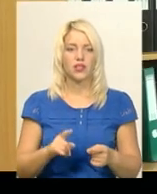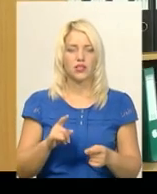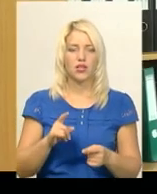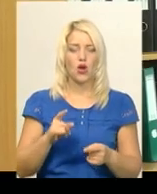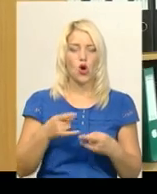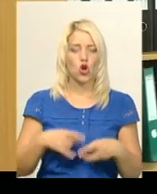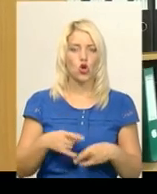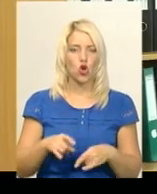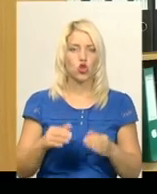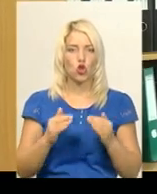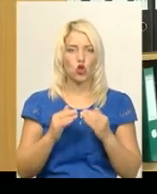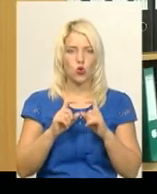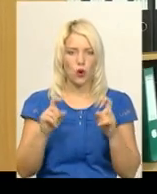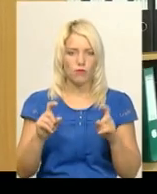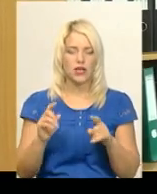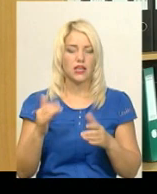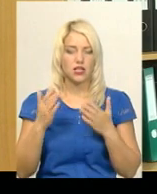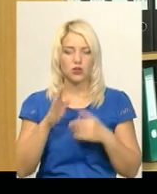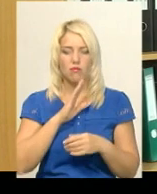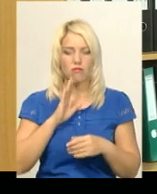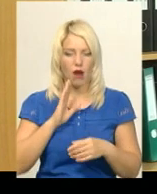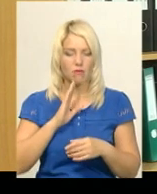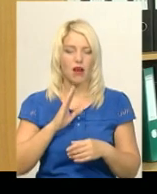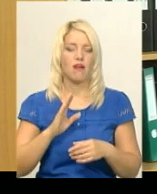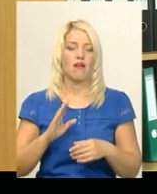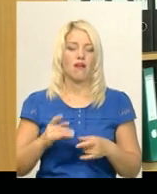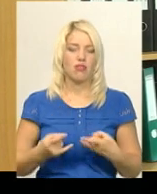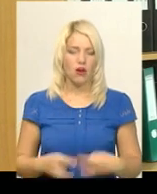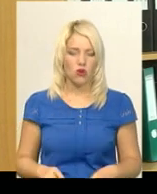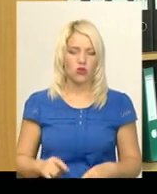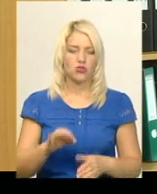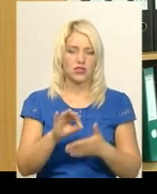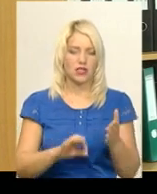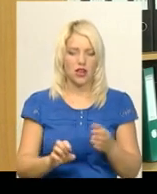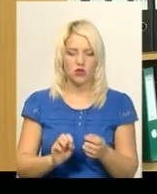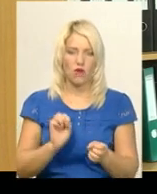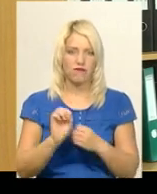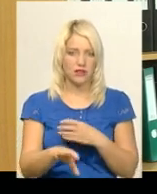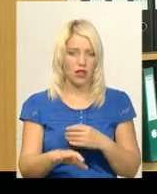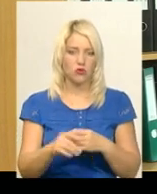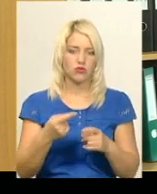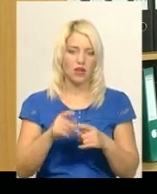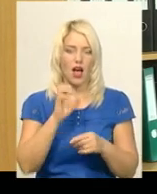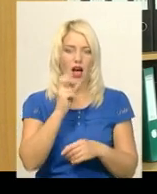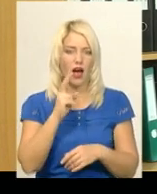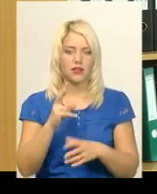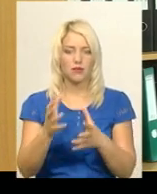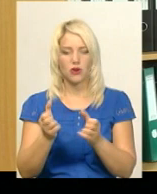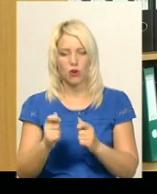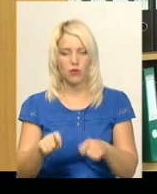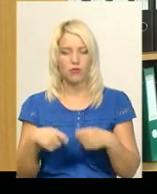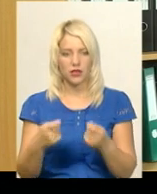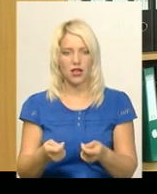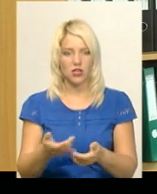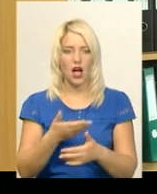частині того, якщо мама народжує, зразу віддають, в відповідному журналі робляться відмітки, акт прийому передачі. А ми також,